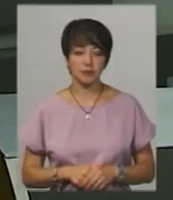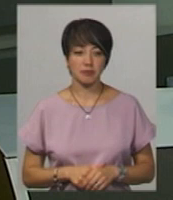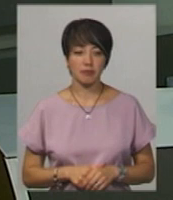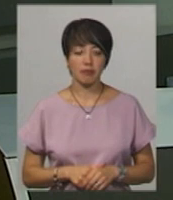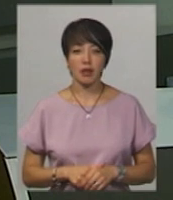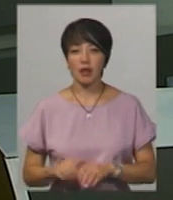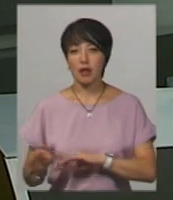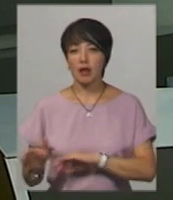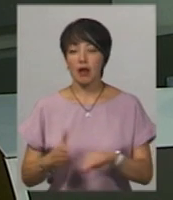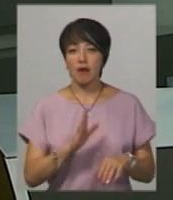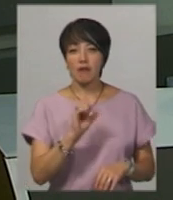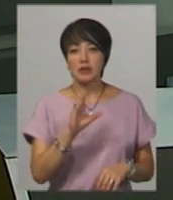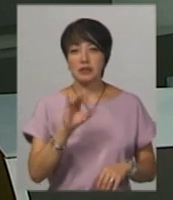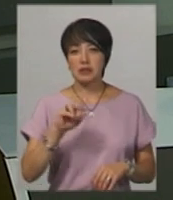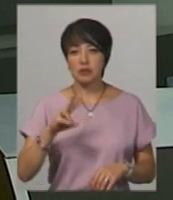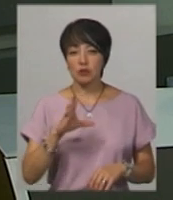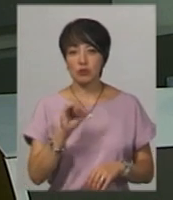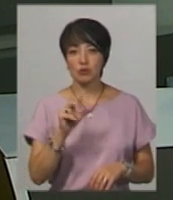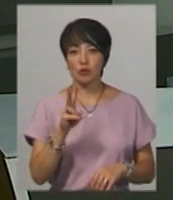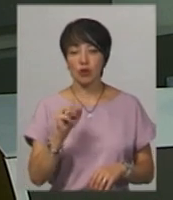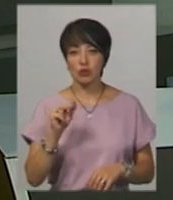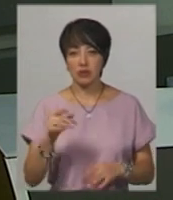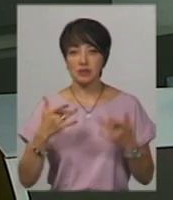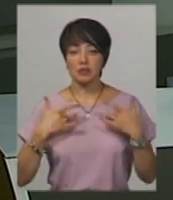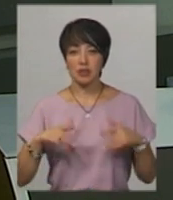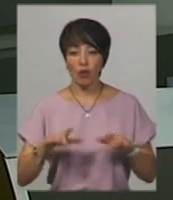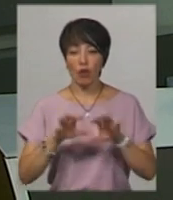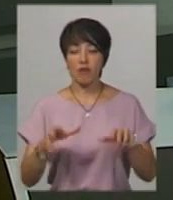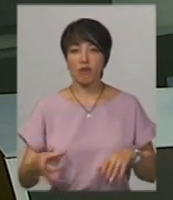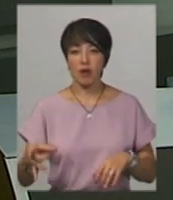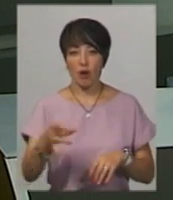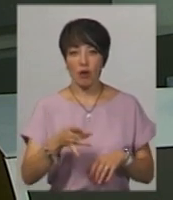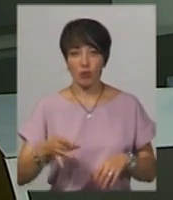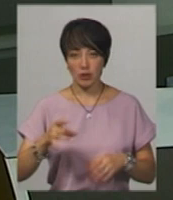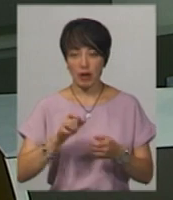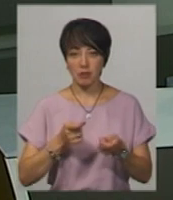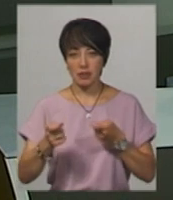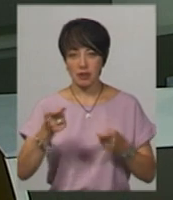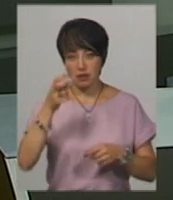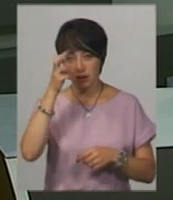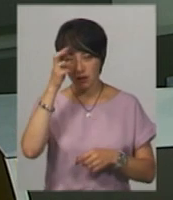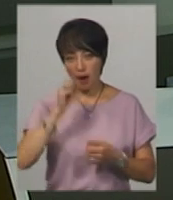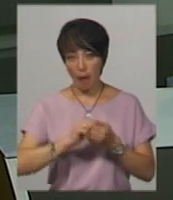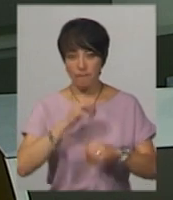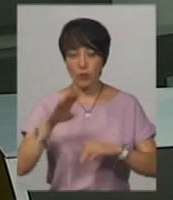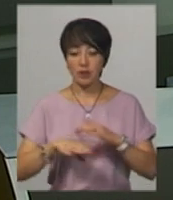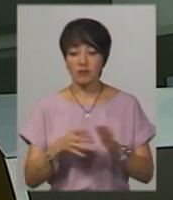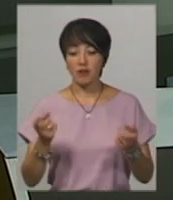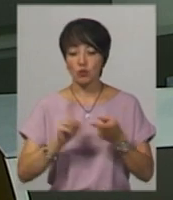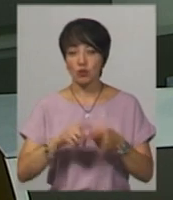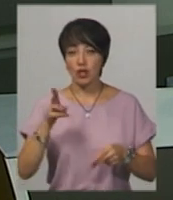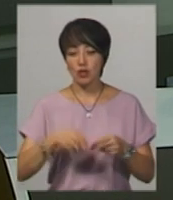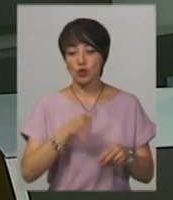Василя Сукача звільнили з посади голови Кам'янець-Подільської районної державної адміністрації у зв'язку з закінченням строку повноважень